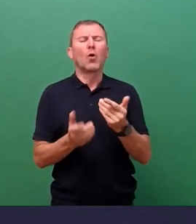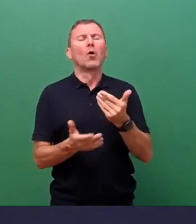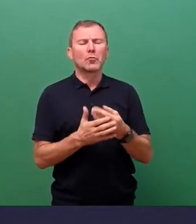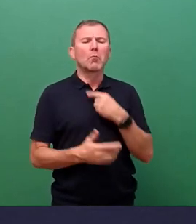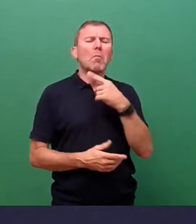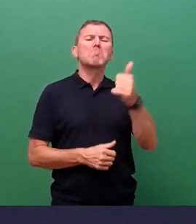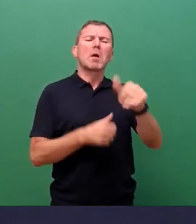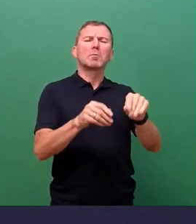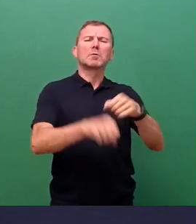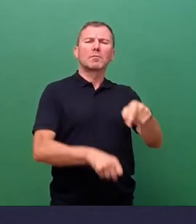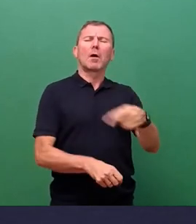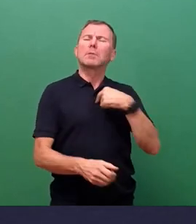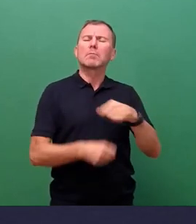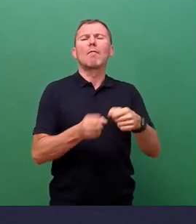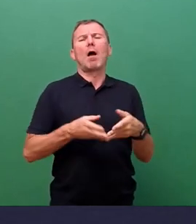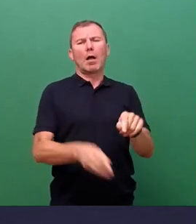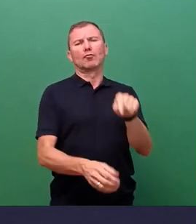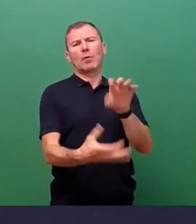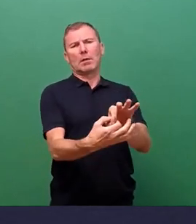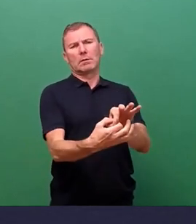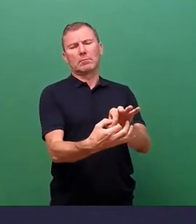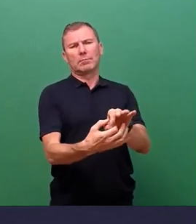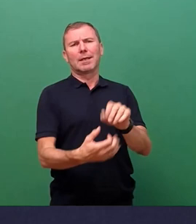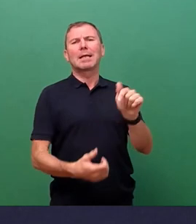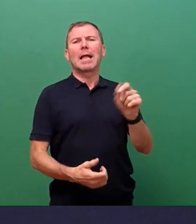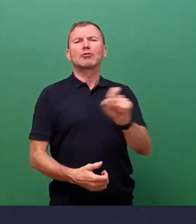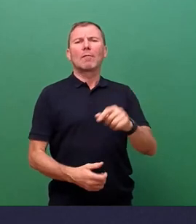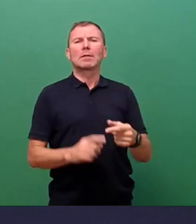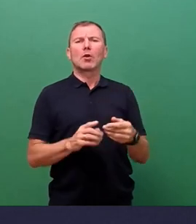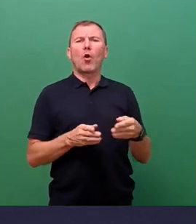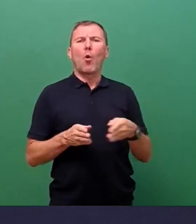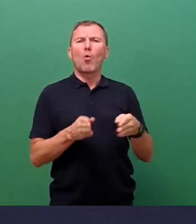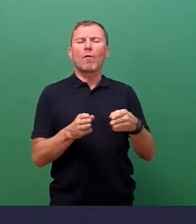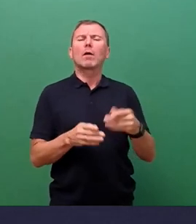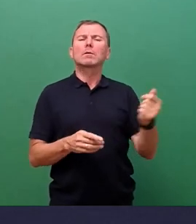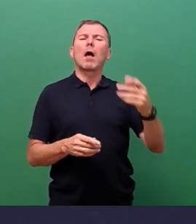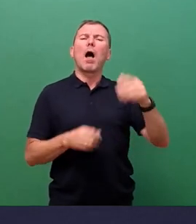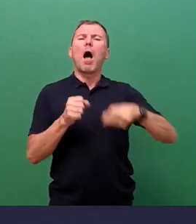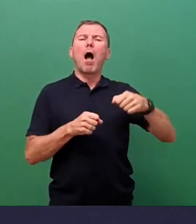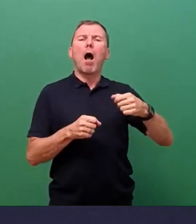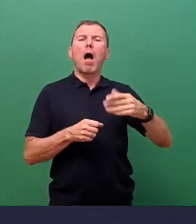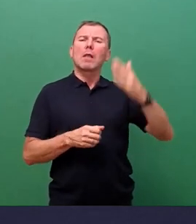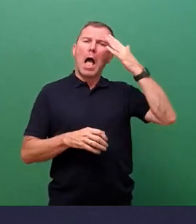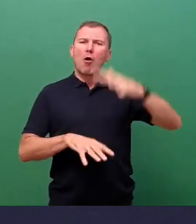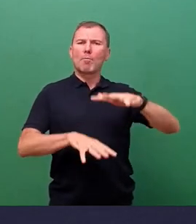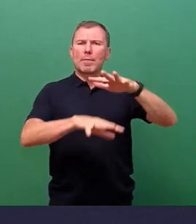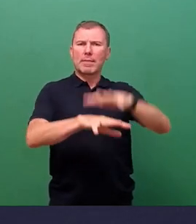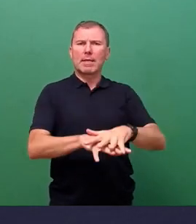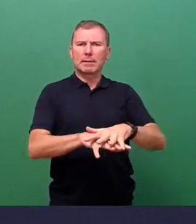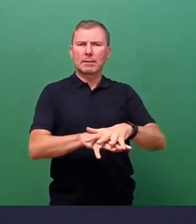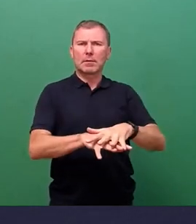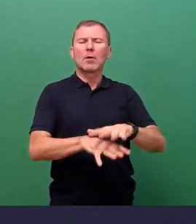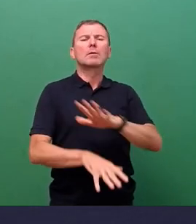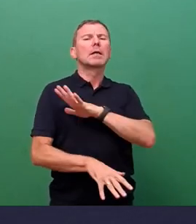Das kleinen Schachwitz-Ufer ist Teil des innerstädtischen Rathauptnetzes und Teil des touristischen Sachsen